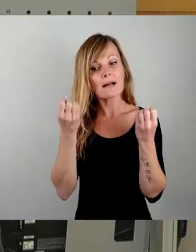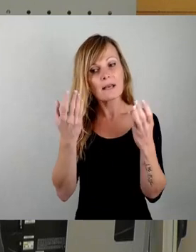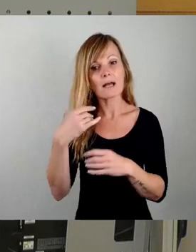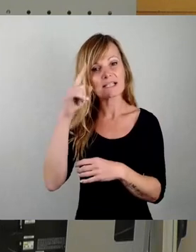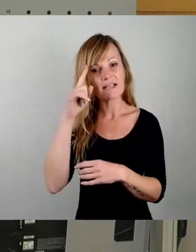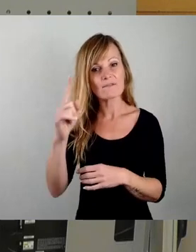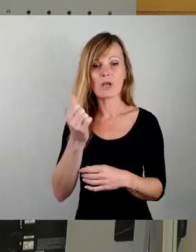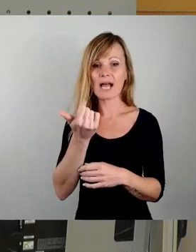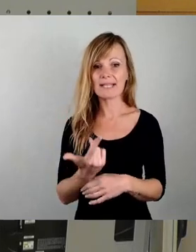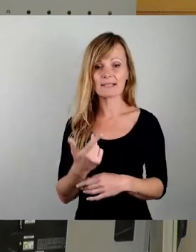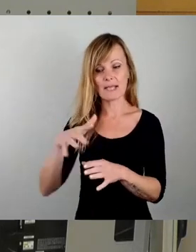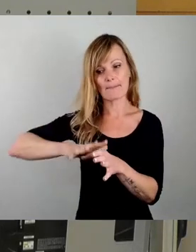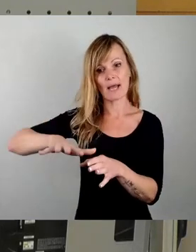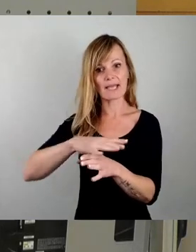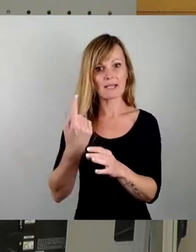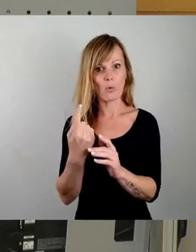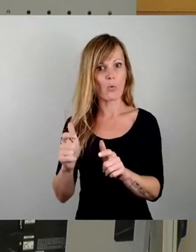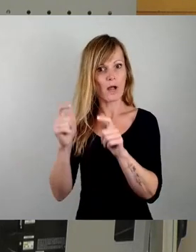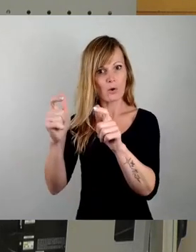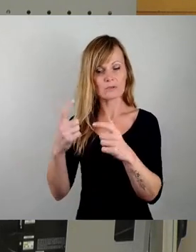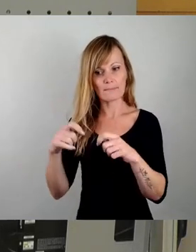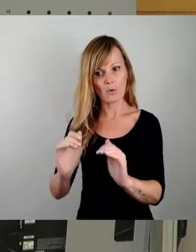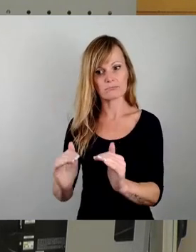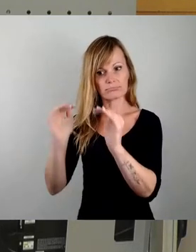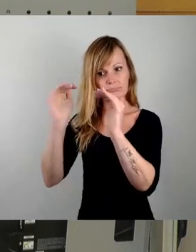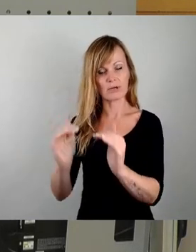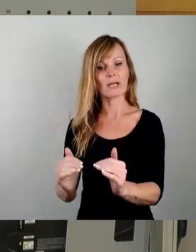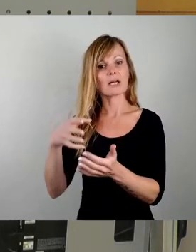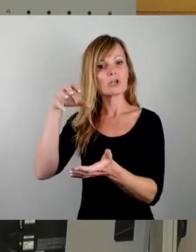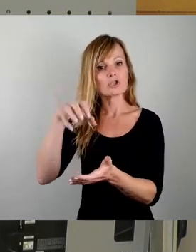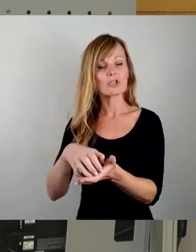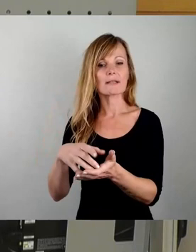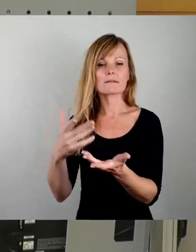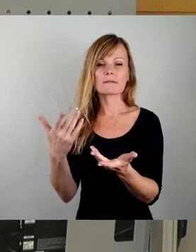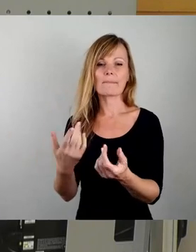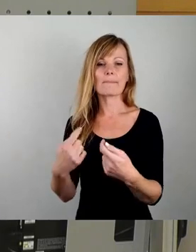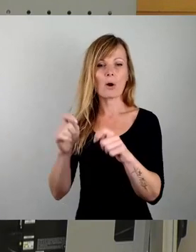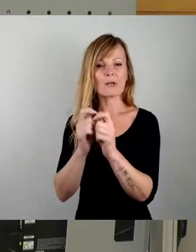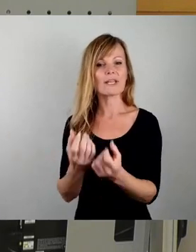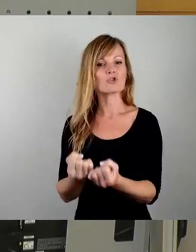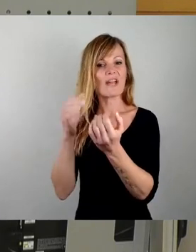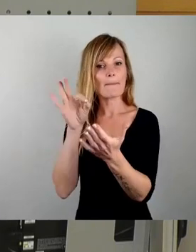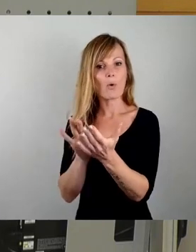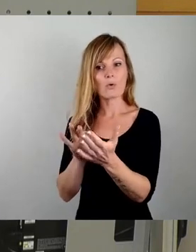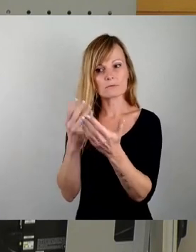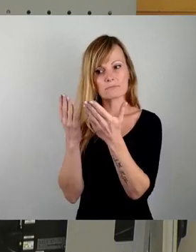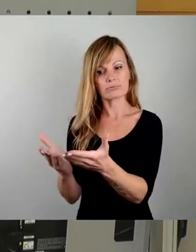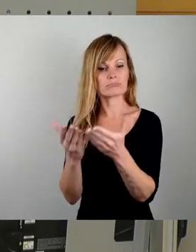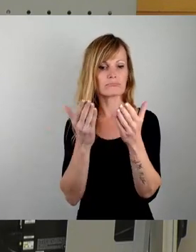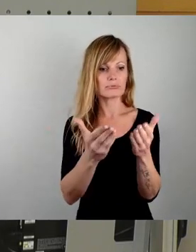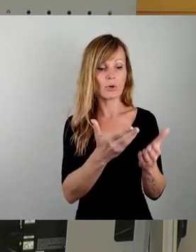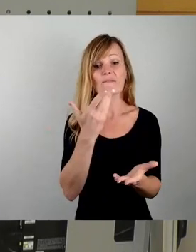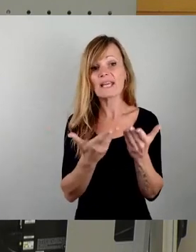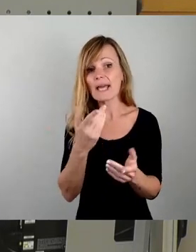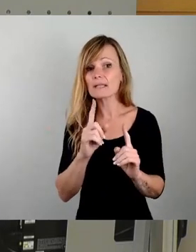Bereichen auch Hochhäuser zu errichten, um städtebauliche Schwerpunkte auch zu setzen, um vielleicht auch an Punkten, die sehr, sehr gut verkehrlich